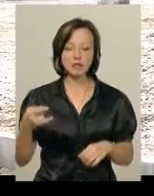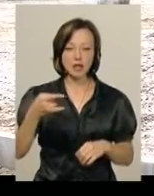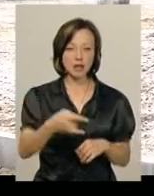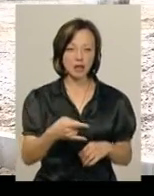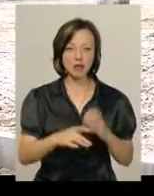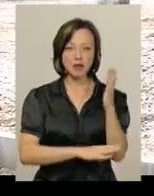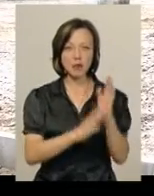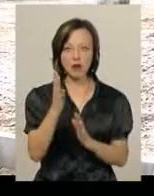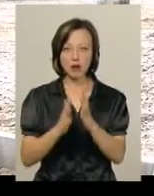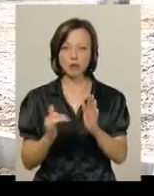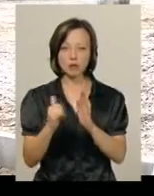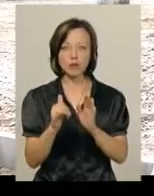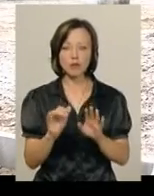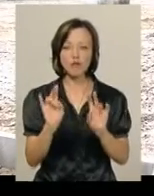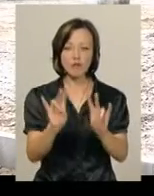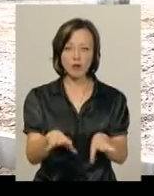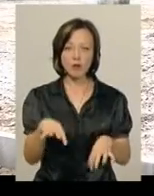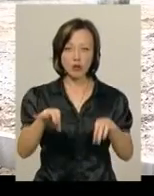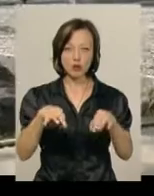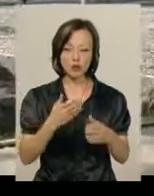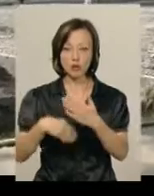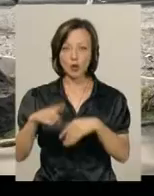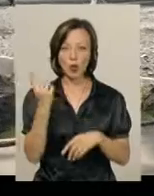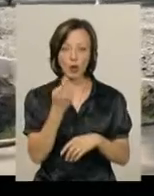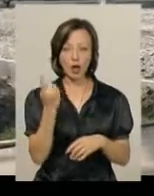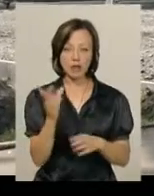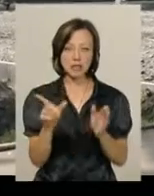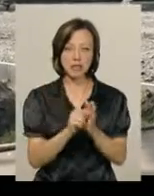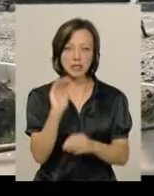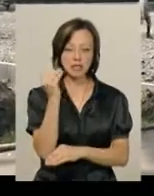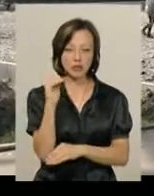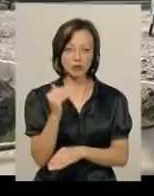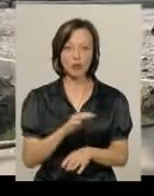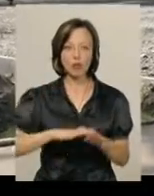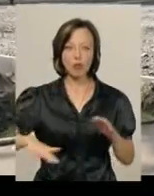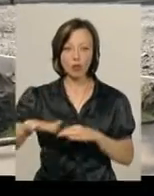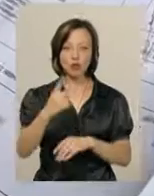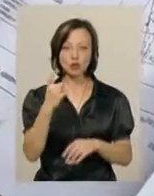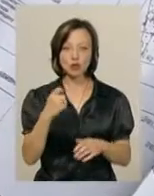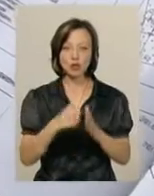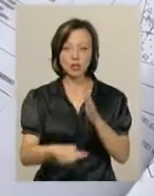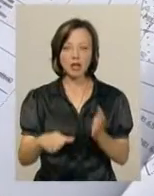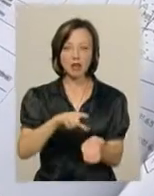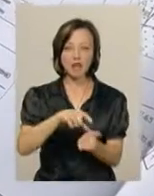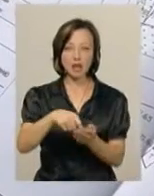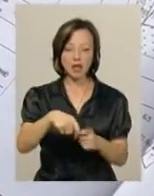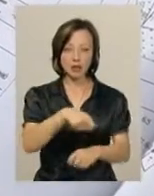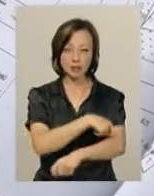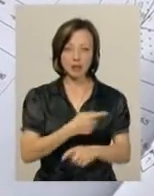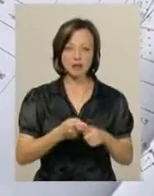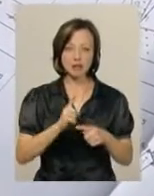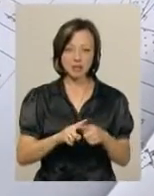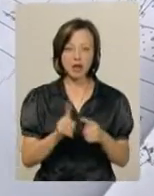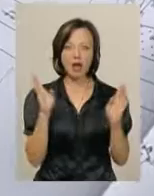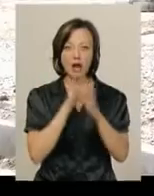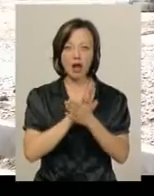в парк і поставити машину, і піти гуляти з дитиною. Площа стоянки, згідно з проєктом, займе 160 квадратних метрів. Це буде